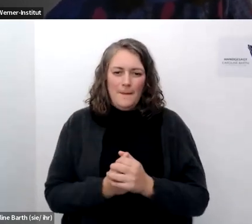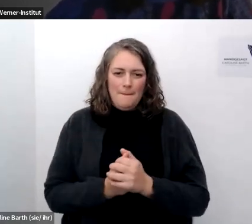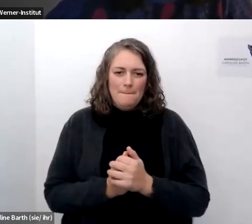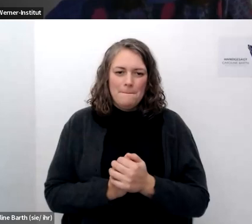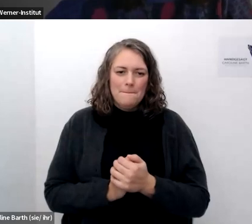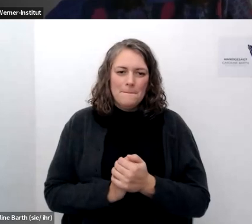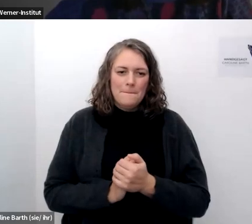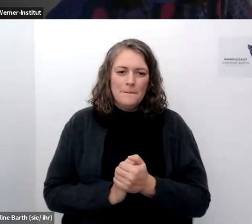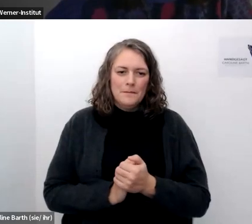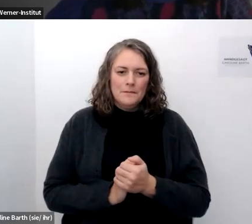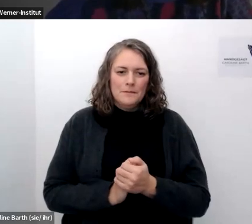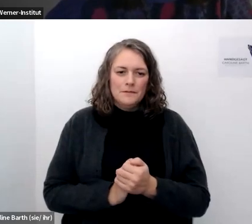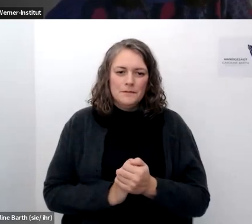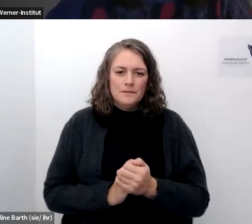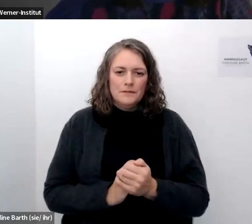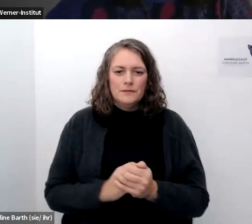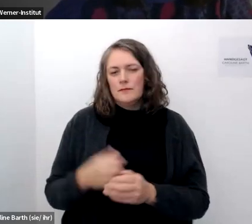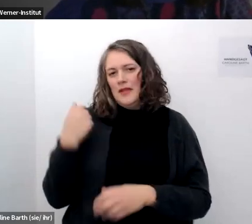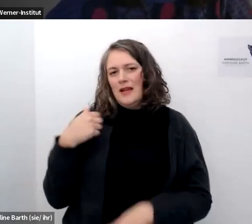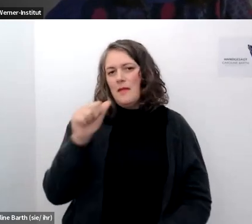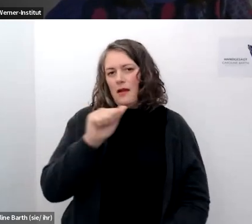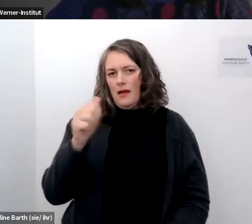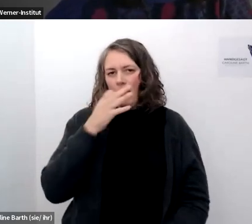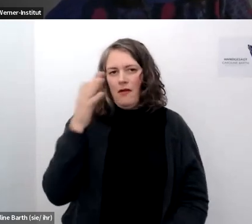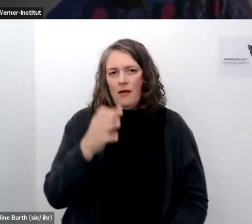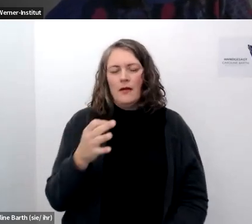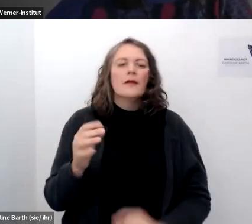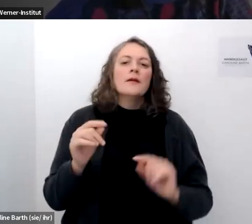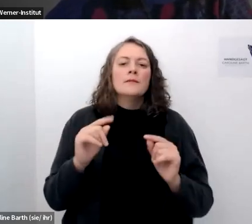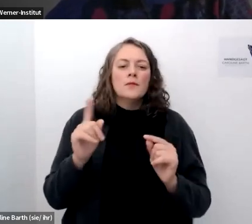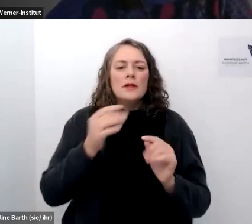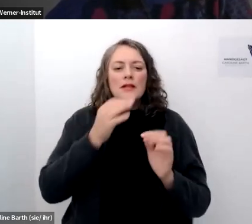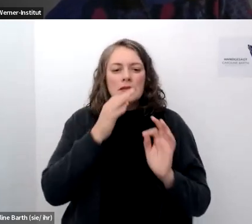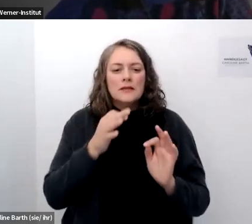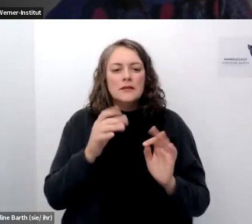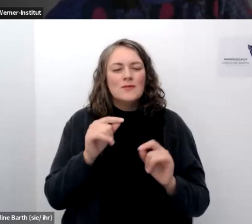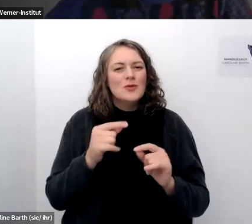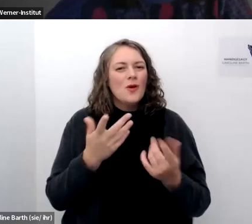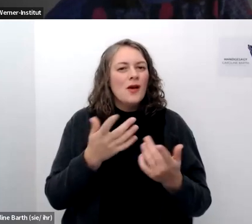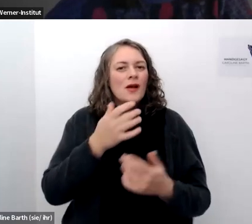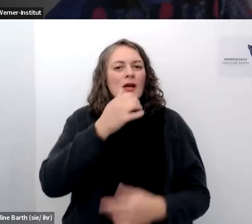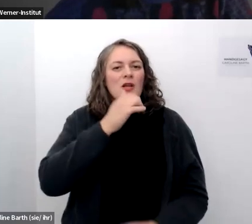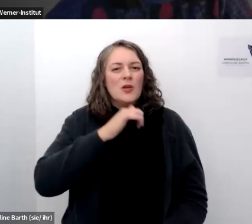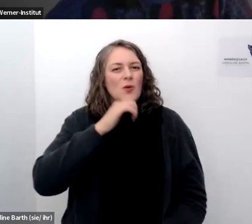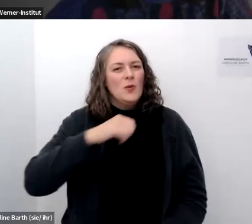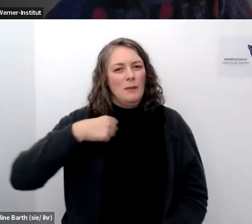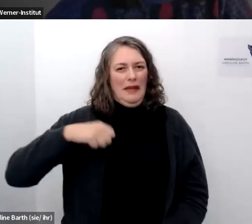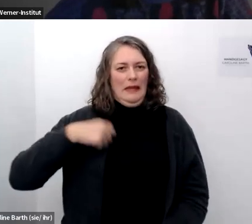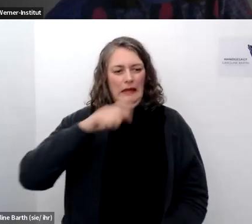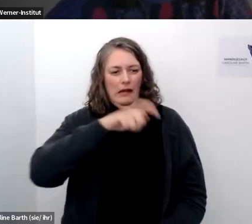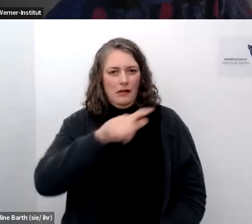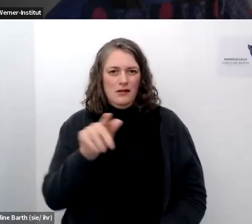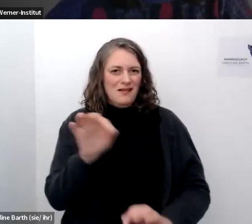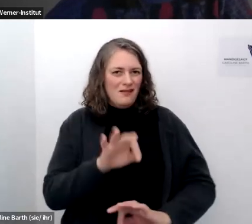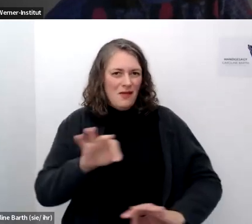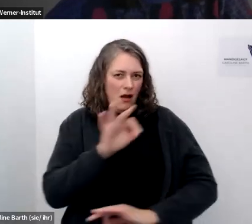zusammentun mit dem was angelika auch schon gefragt hat hier auch noch mal explizit mehr die gefahr für junge mädchen also ich würde da auf